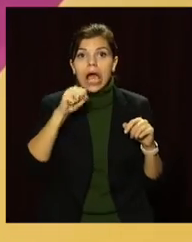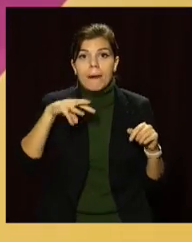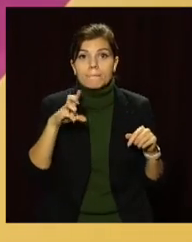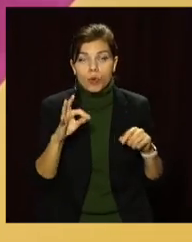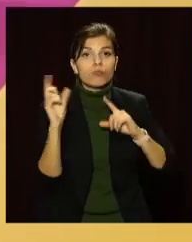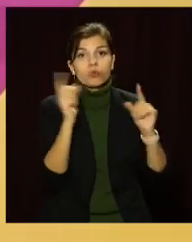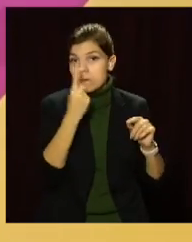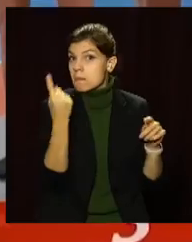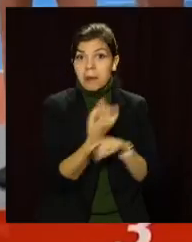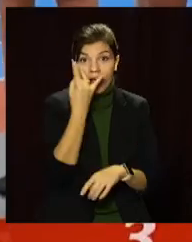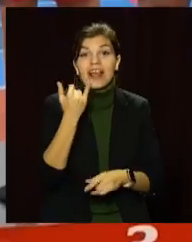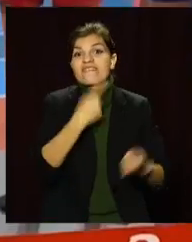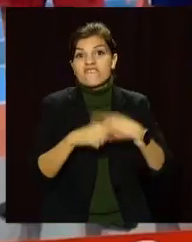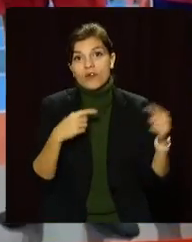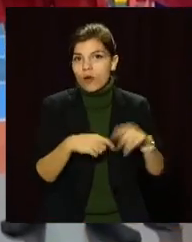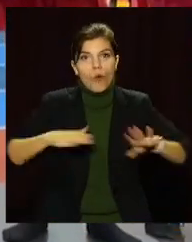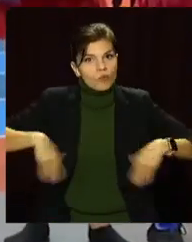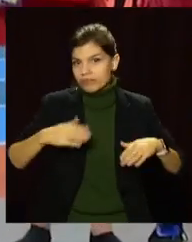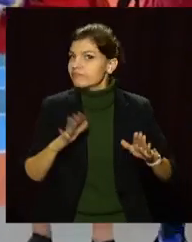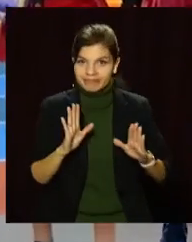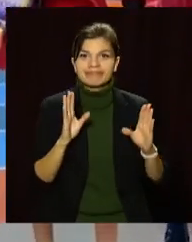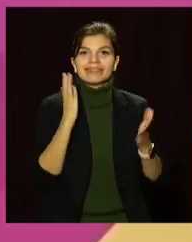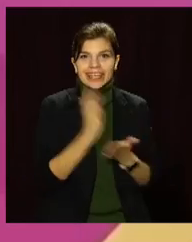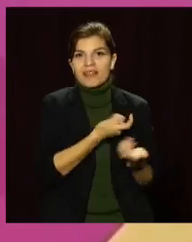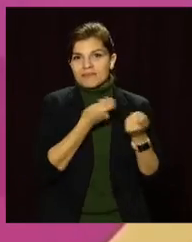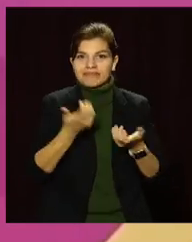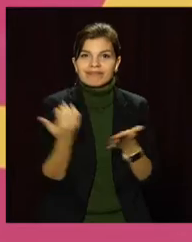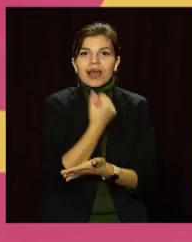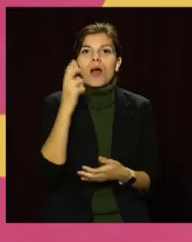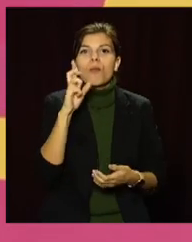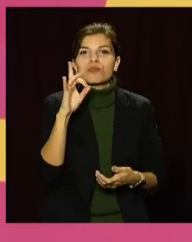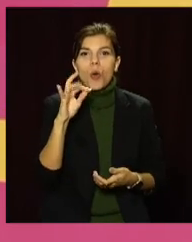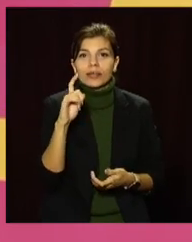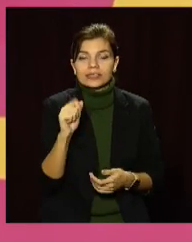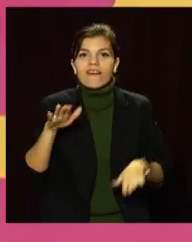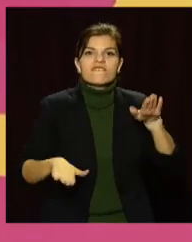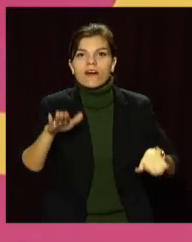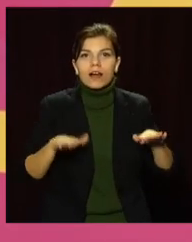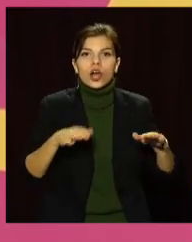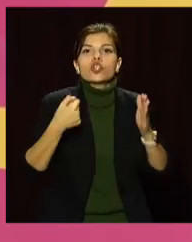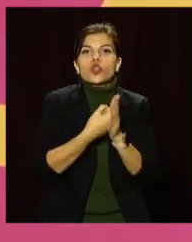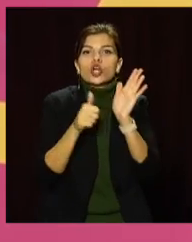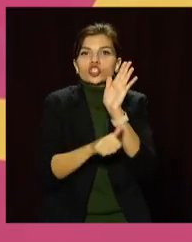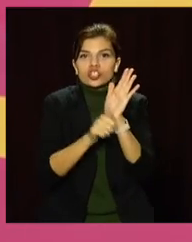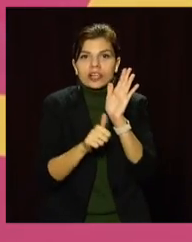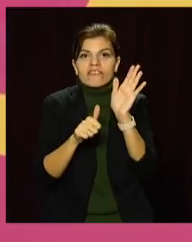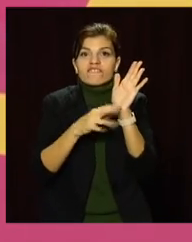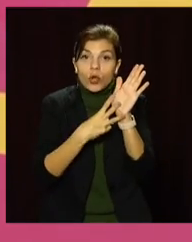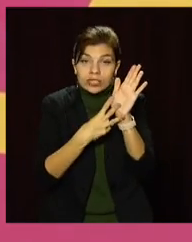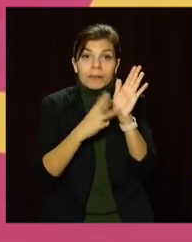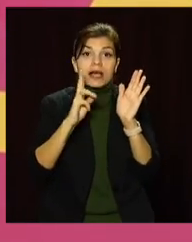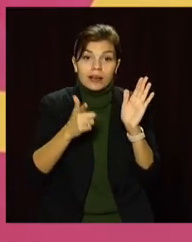хлопець поїхав вперше і повернувся не з порожніми руками. Він здобув бронзову медаль у ваговій категорії до 68 кілограмів.